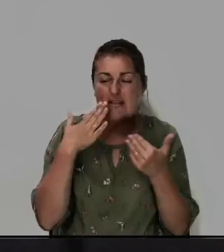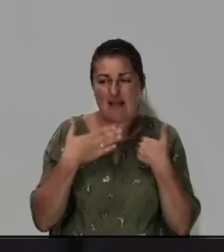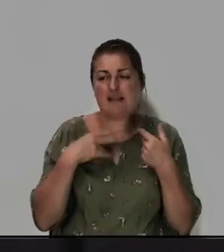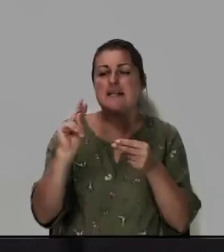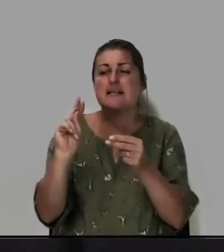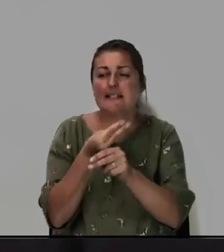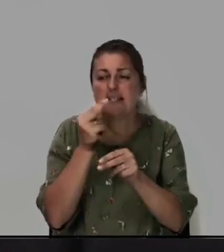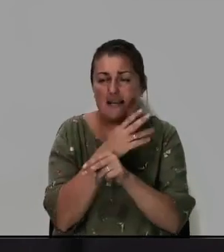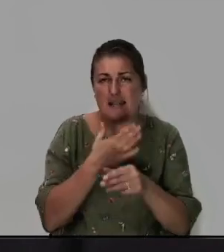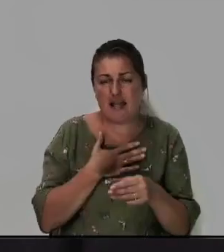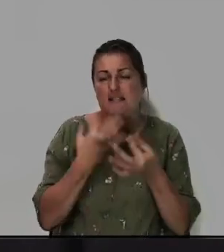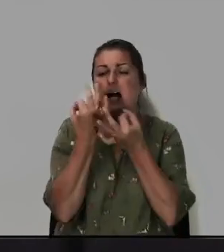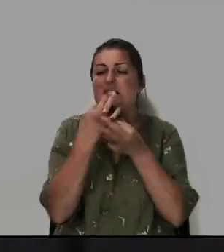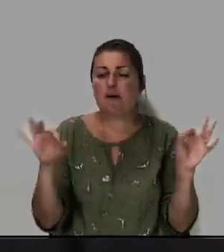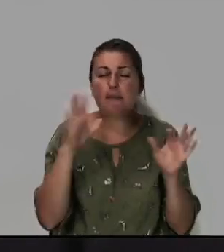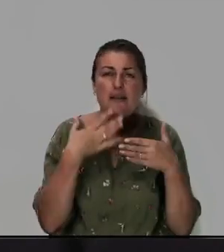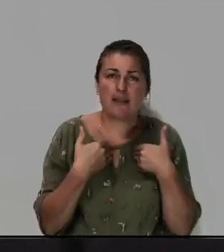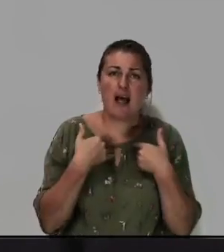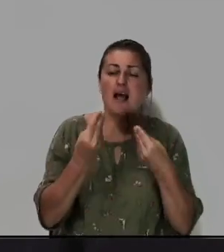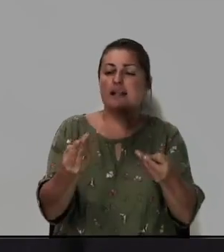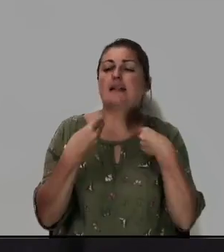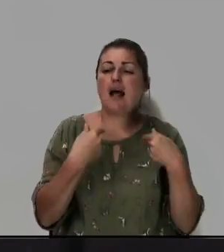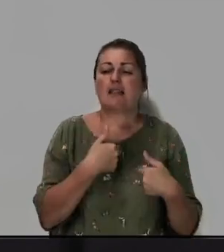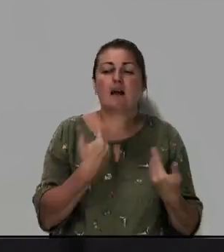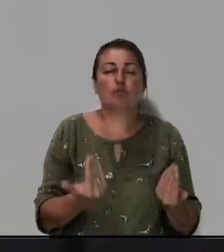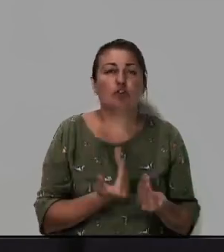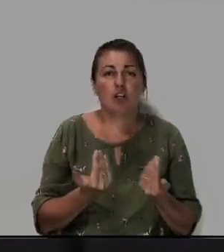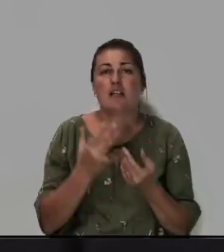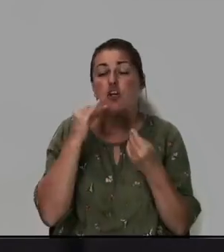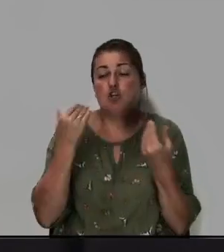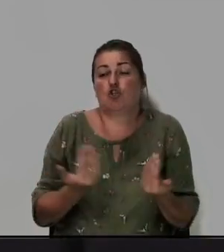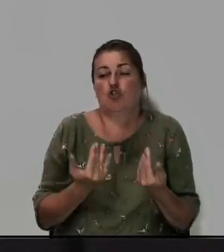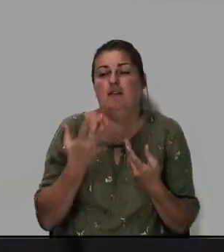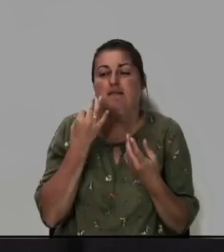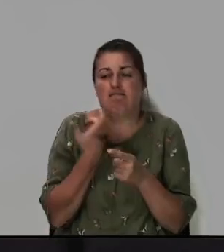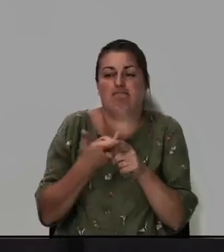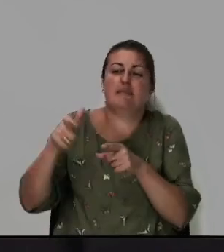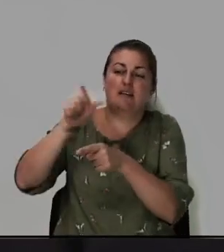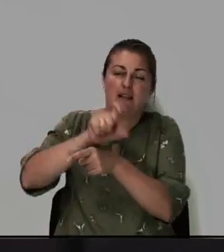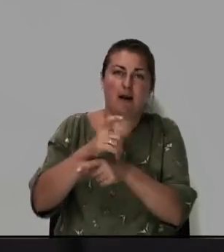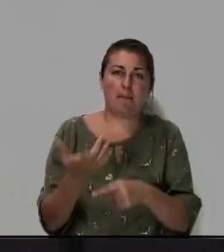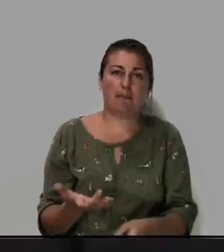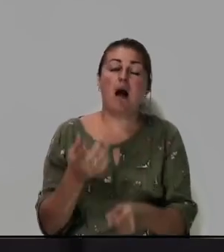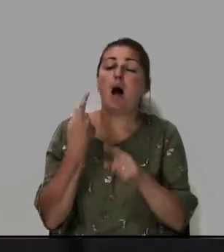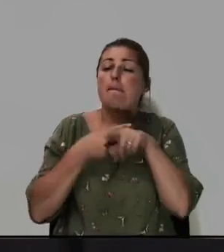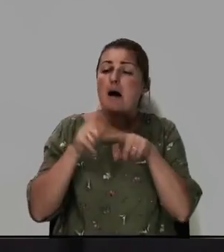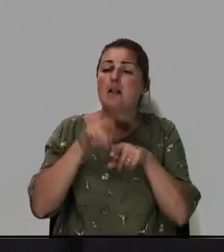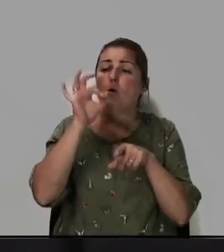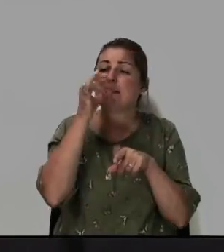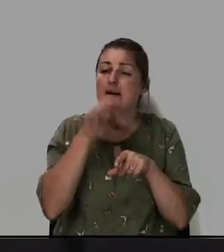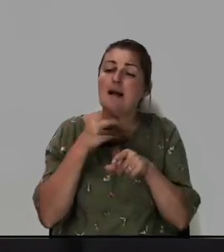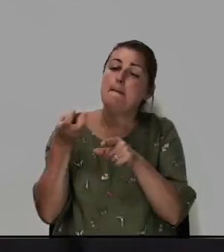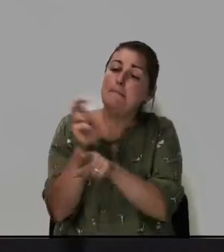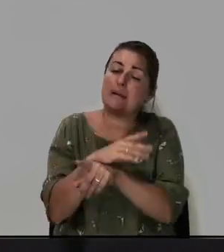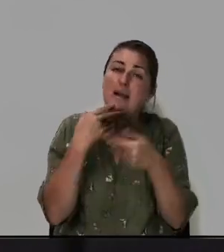нас, освободить нас, дать нам жизнь и жизнь с избытком. Поэтому Он сказал, придите